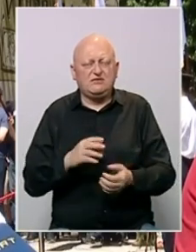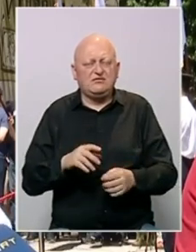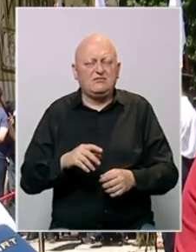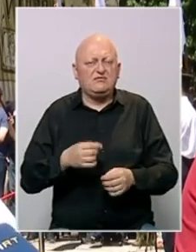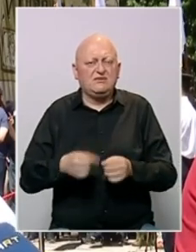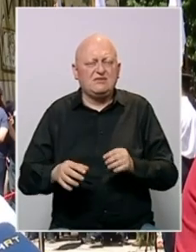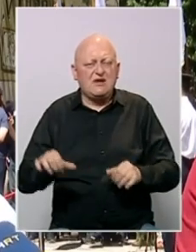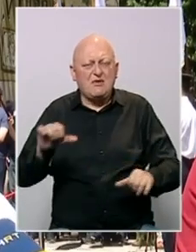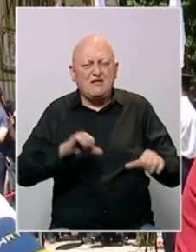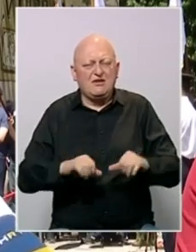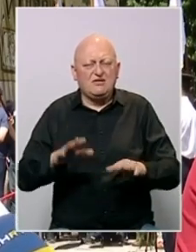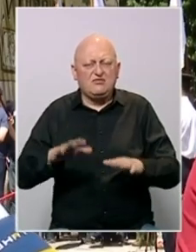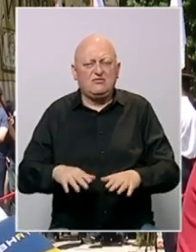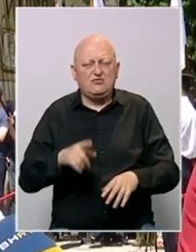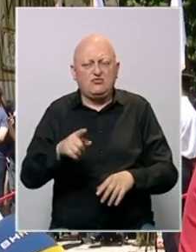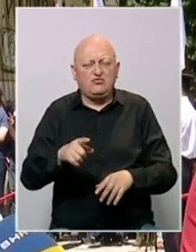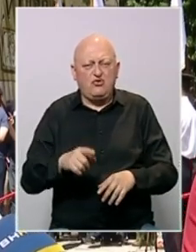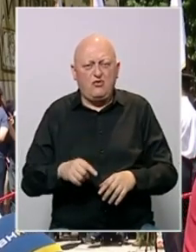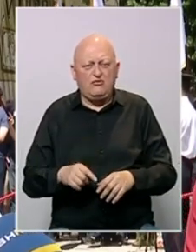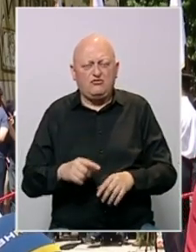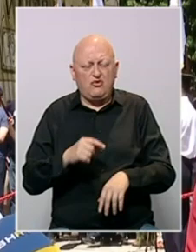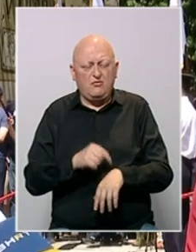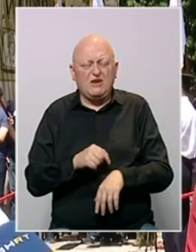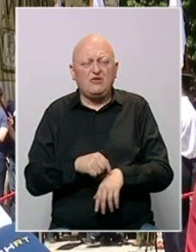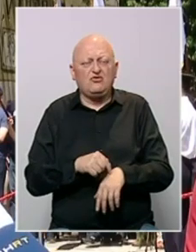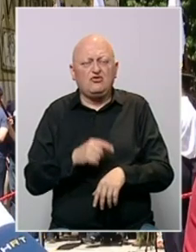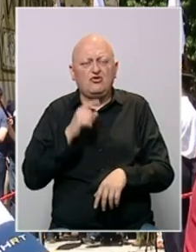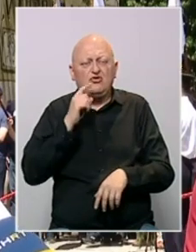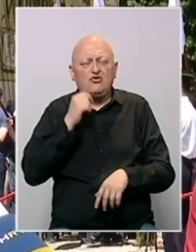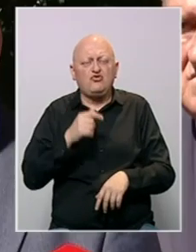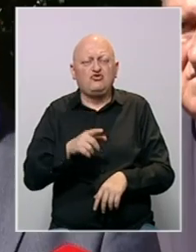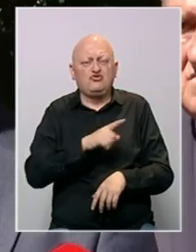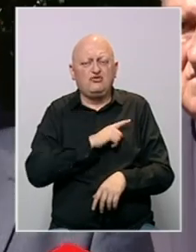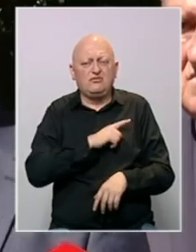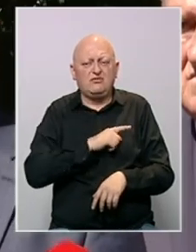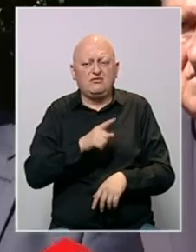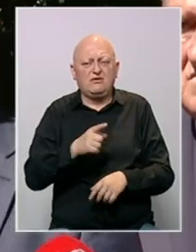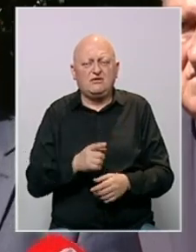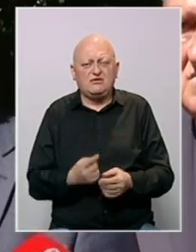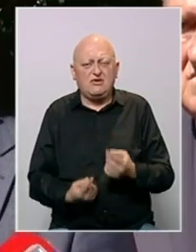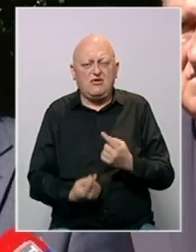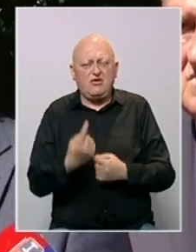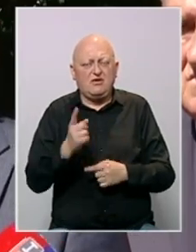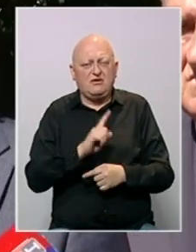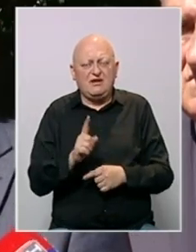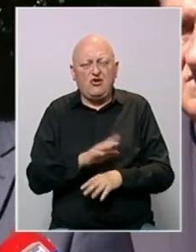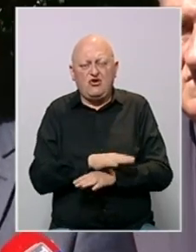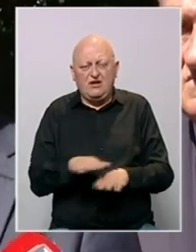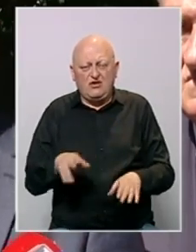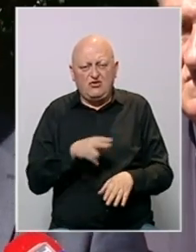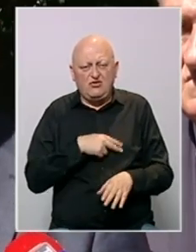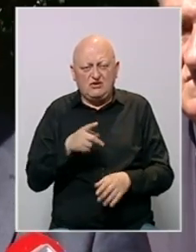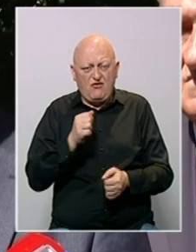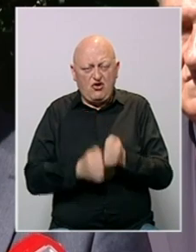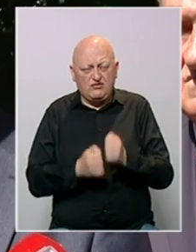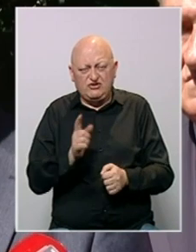zapaljive tečnosti i u tom trenutku ljudi su stradali. Za ovaj događaj niko nije odgovarao, za ovaj